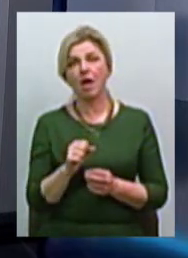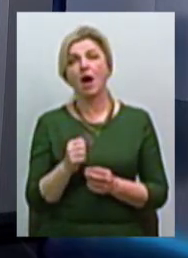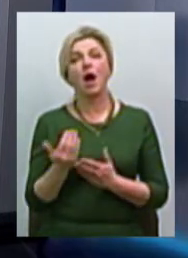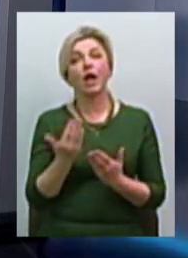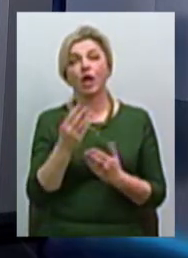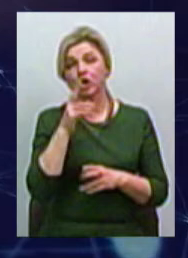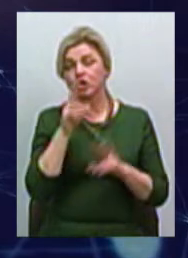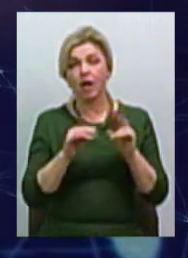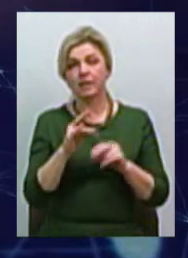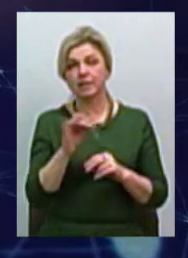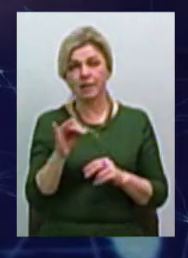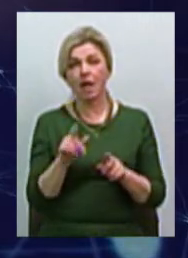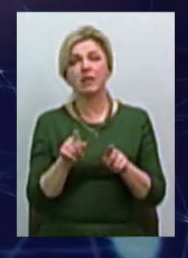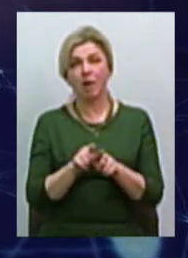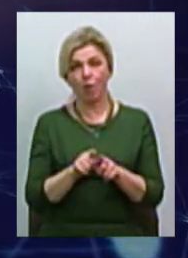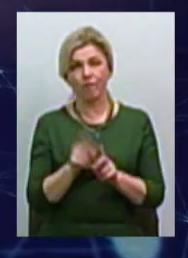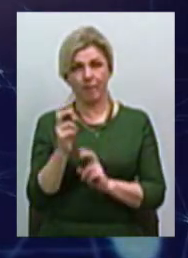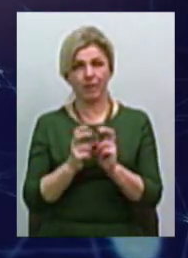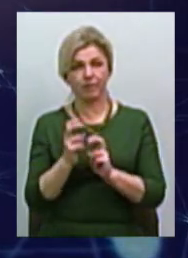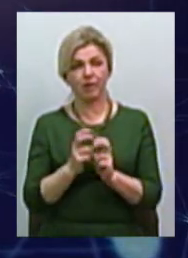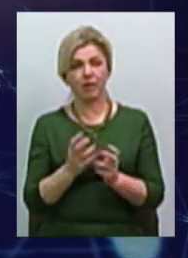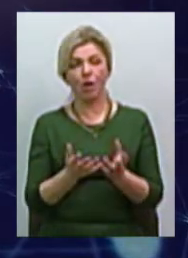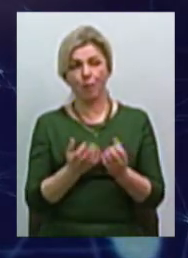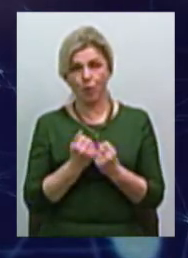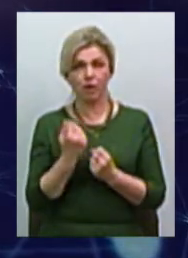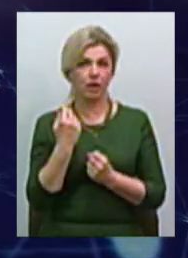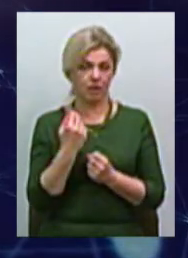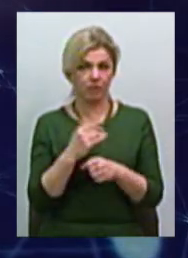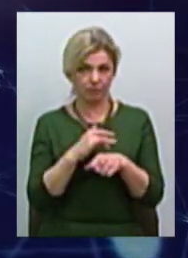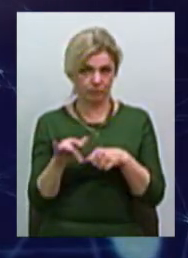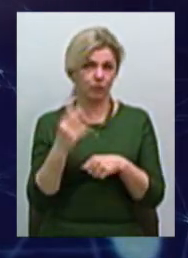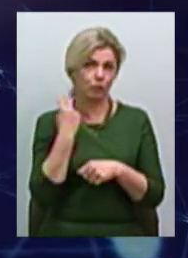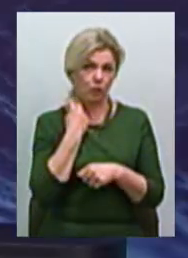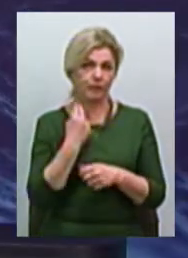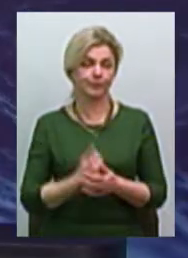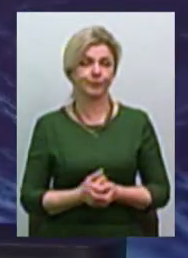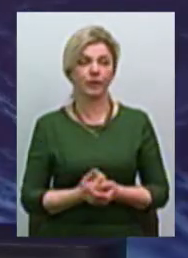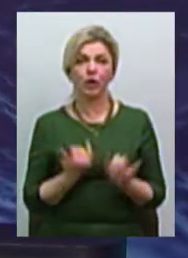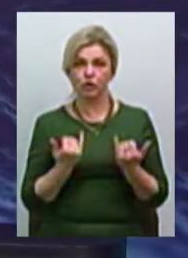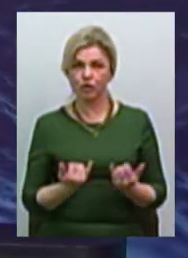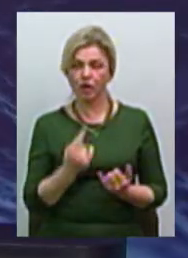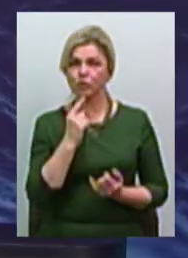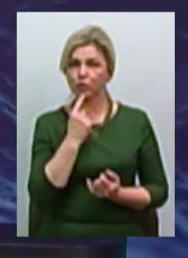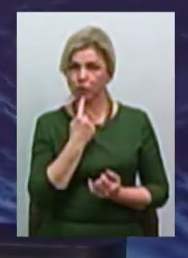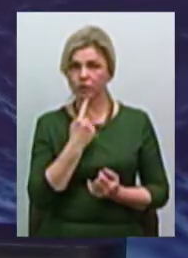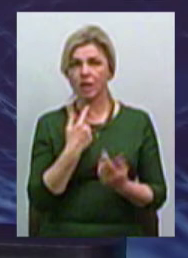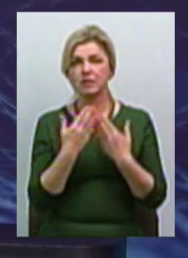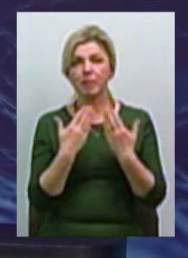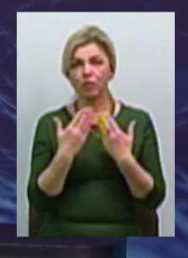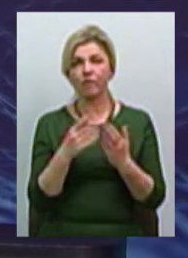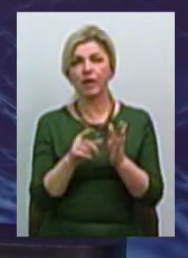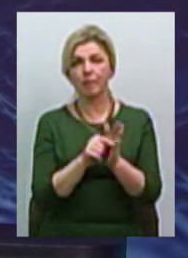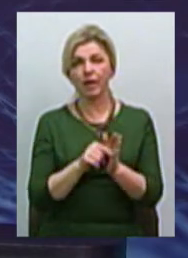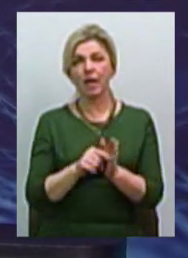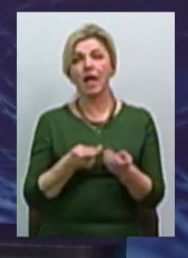Які шанси у такого, наприклад, підприємства отримати ці борги? Ну, на даний час, на жаль, дуже складно спілкуватися із керівником